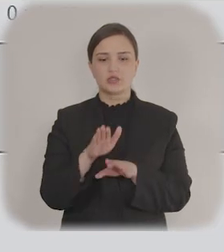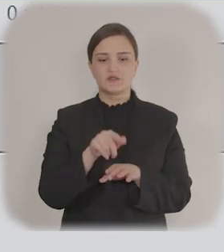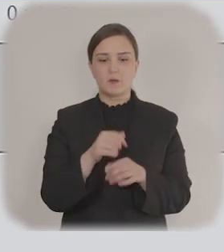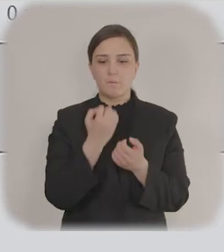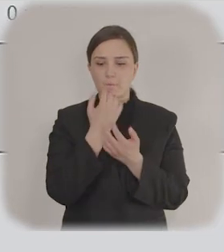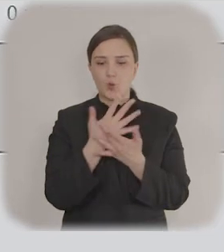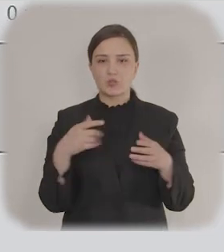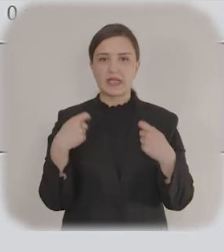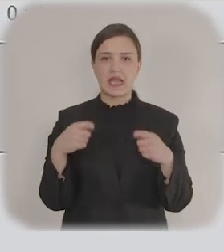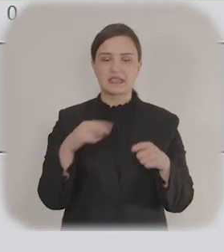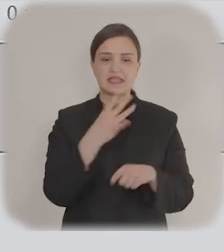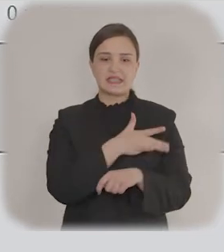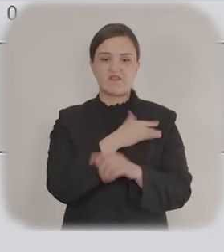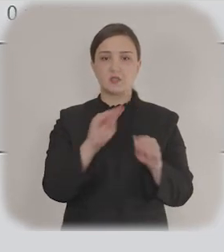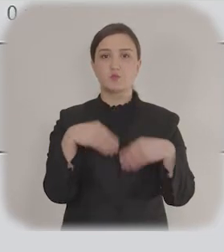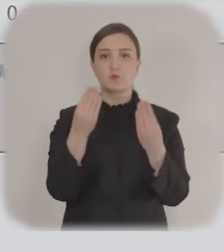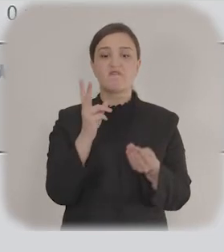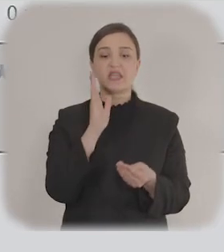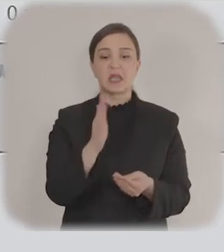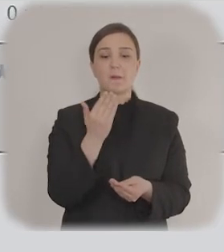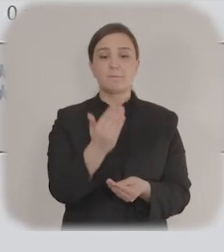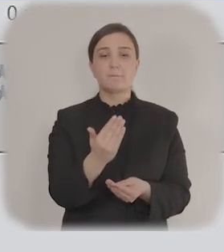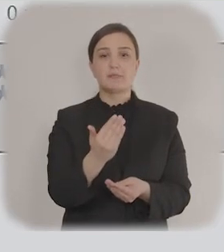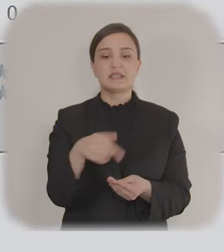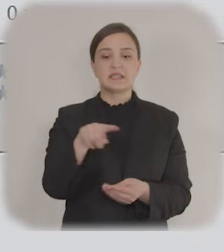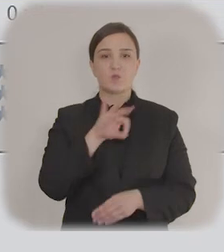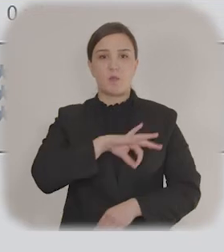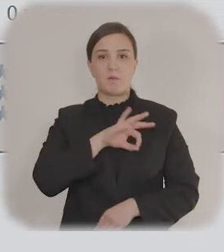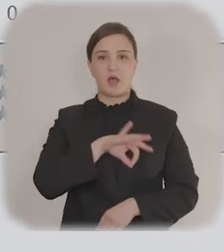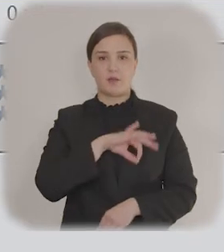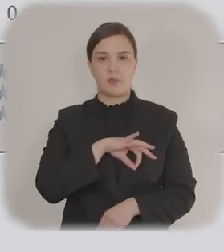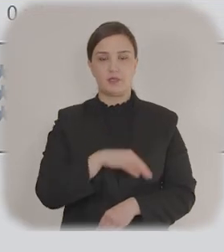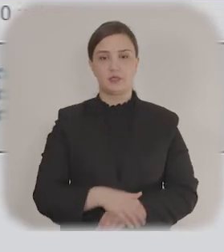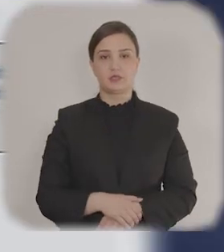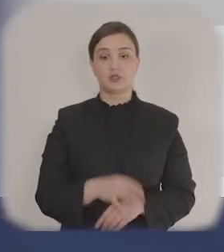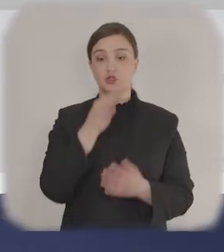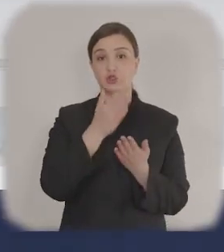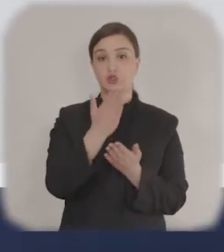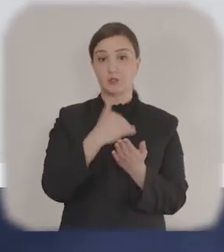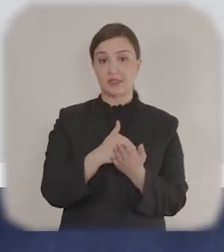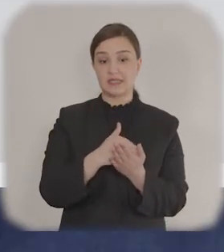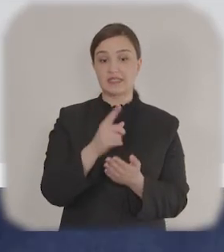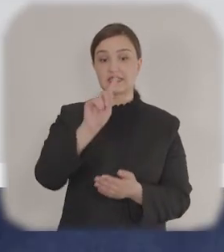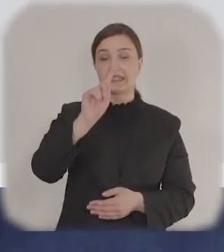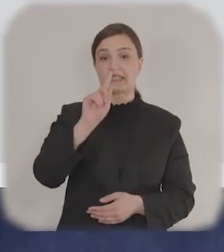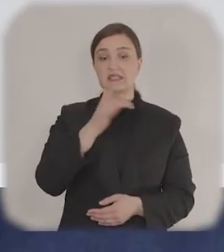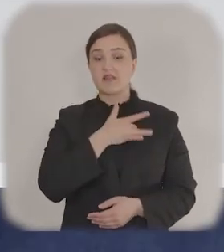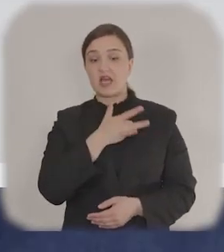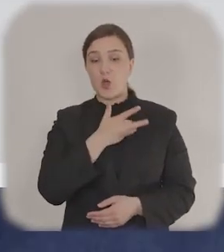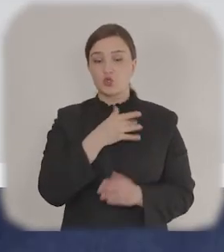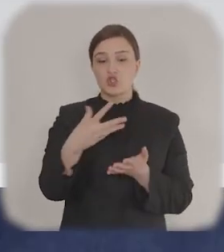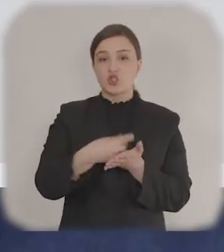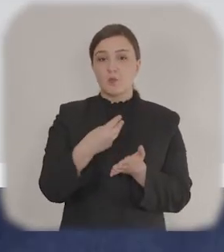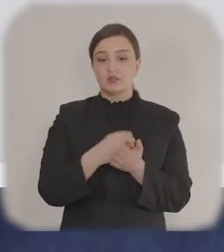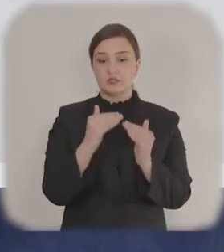Sonra təxmini gəlirlər qrafasında maksimum 750 rəmizdən istifadə edərək biznes ideyanızı həyata keçirərkən